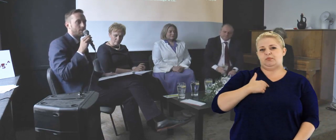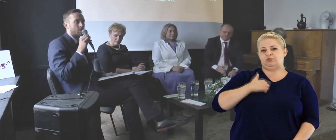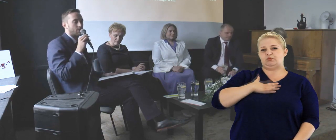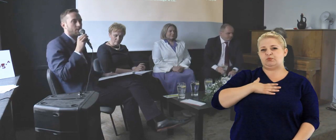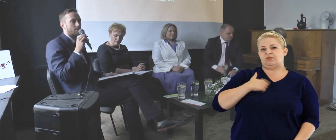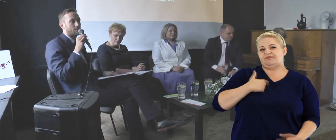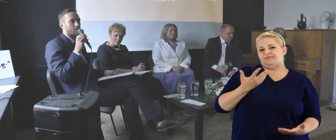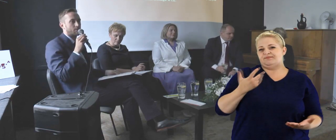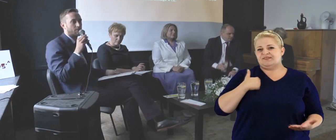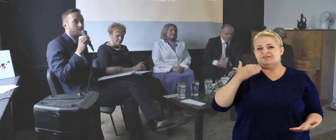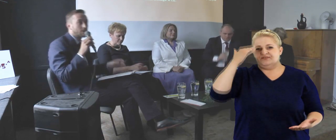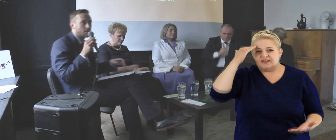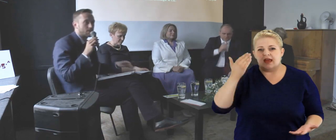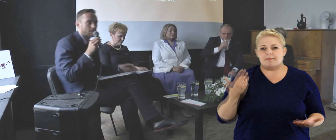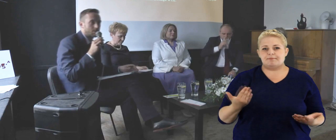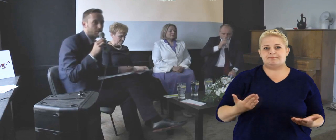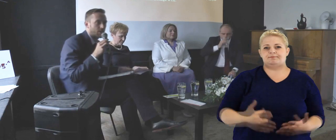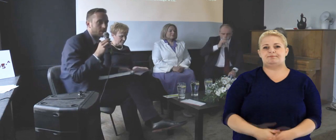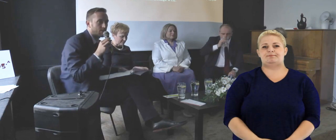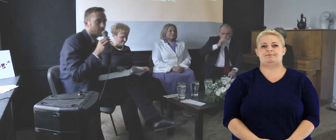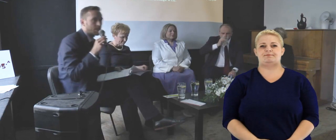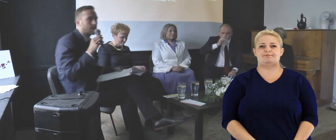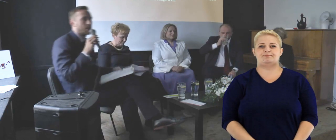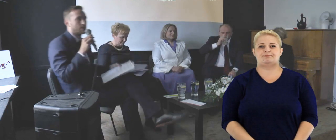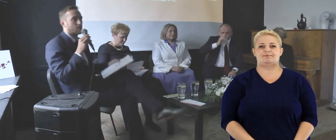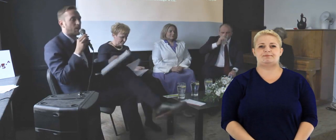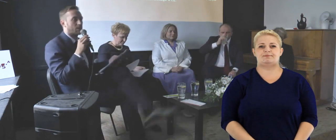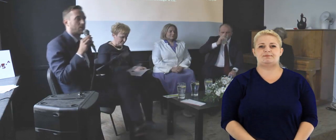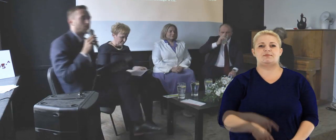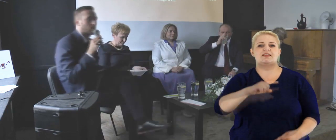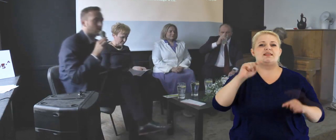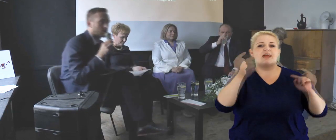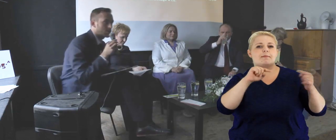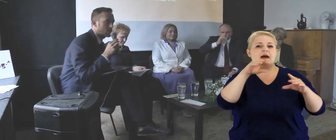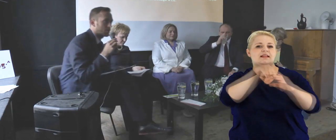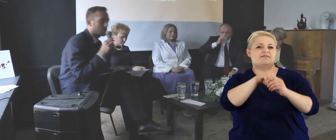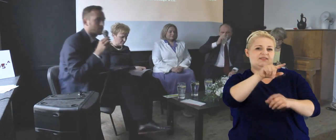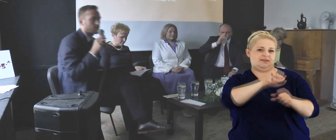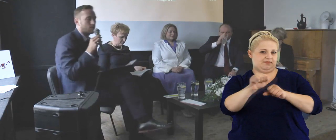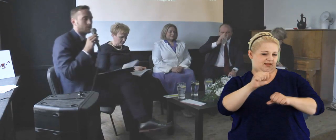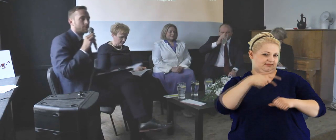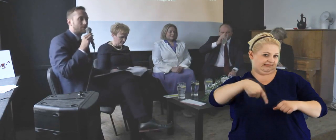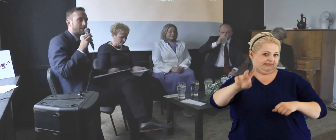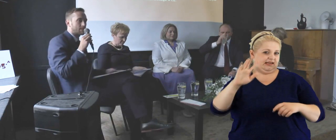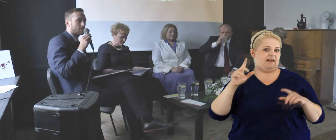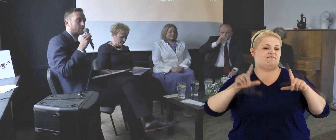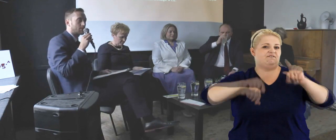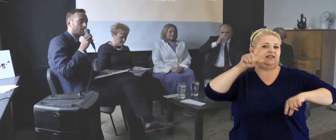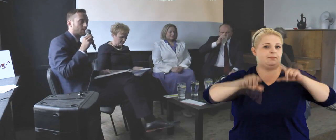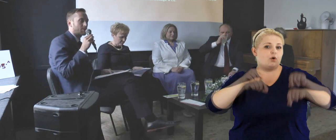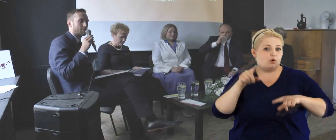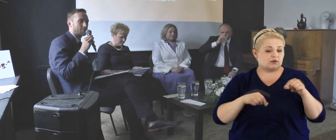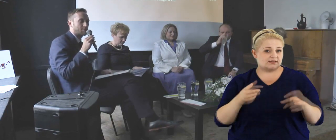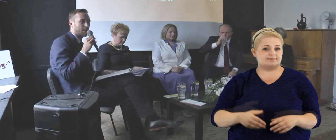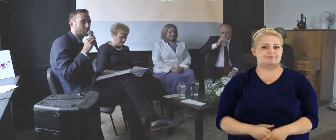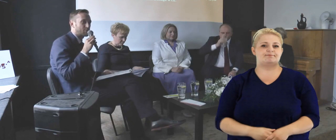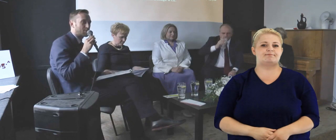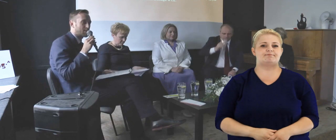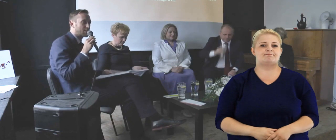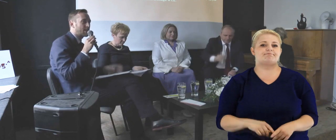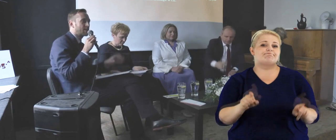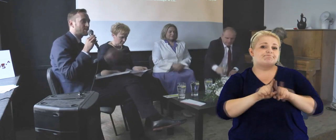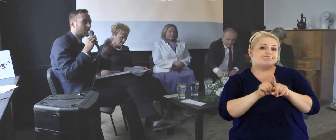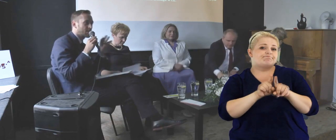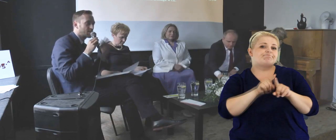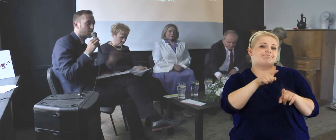takie osobiste wrażenie, ale wiem, że pewnie też część z Państwa, że debata, która towarzyszy kampanii wyborczej, nie jest może tak merytoryczna, jak